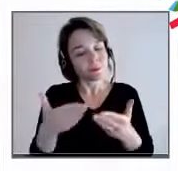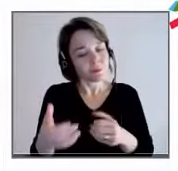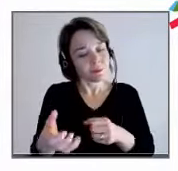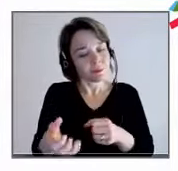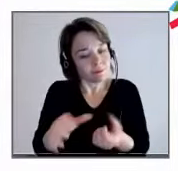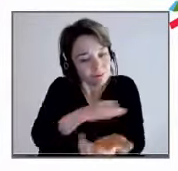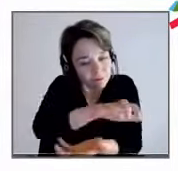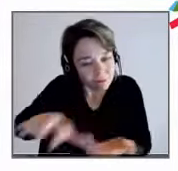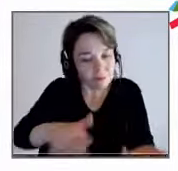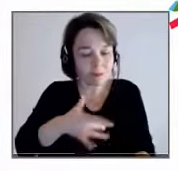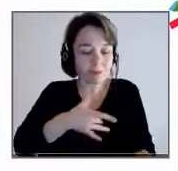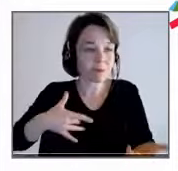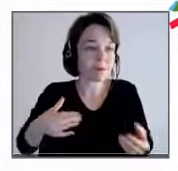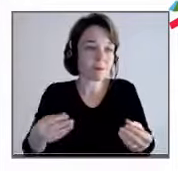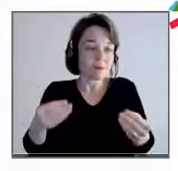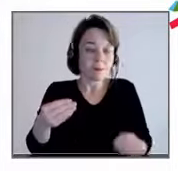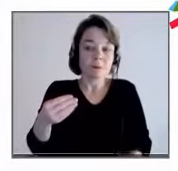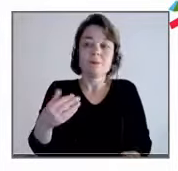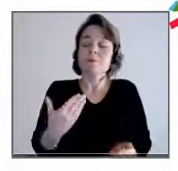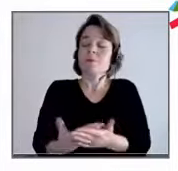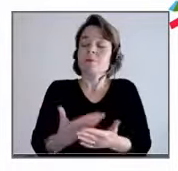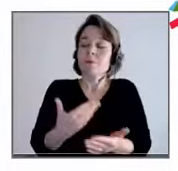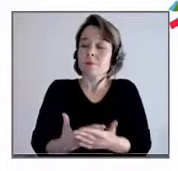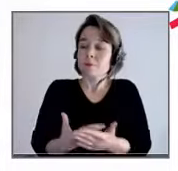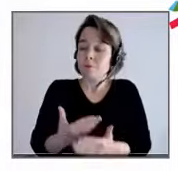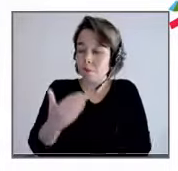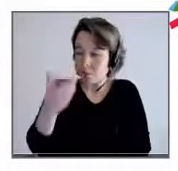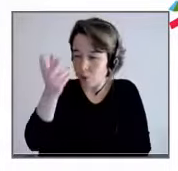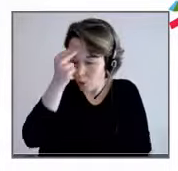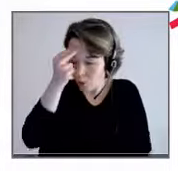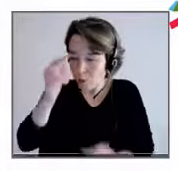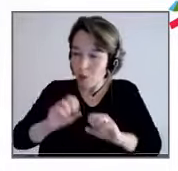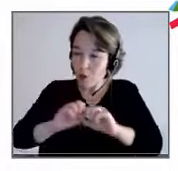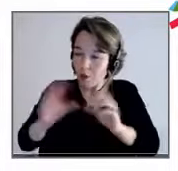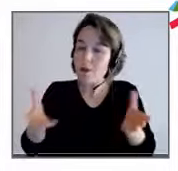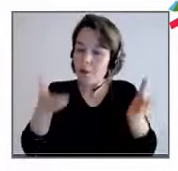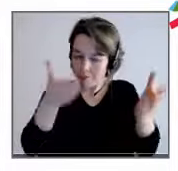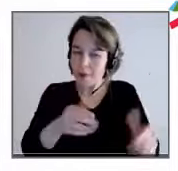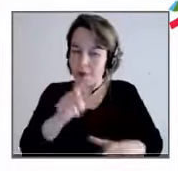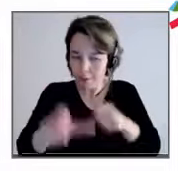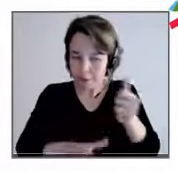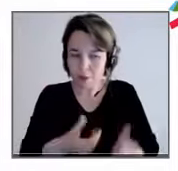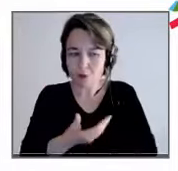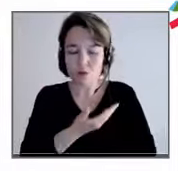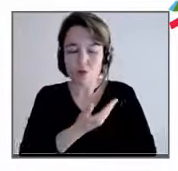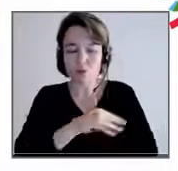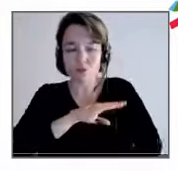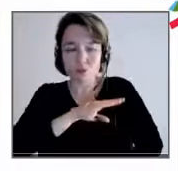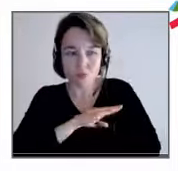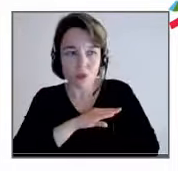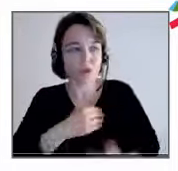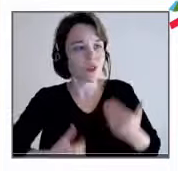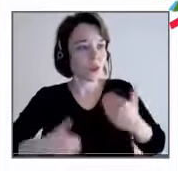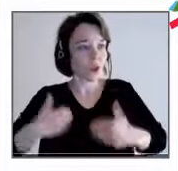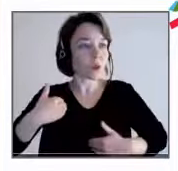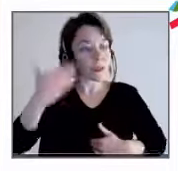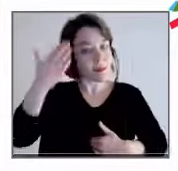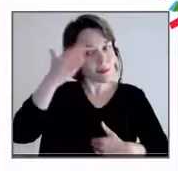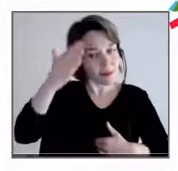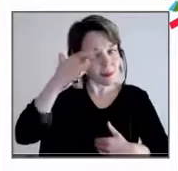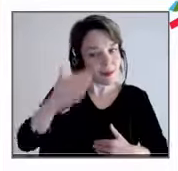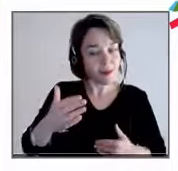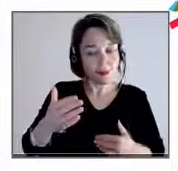-faire qu'ont les chargés de missions handicap et qui peuvent transposer à d'autres domaines en tout cas. Autre question qui nous est